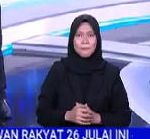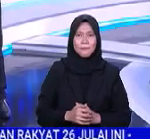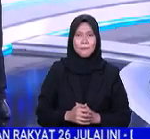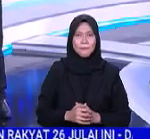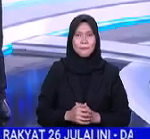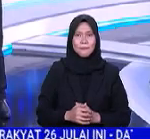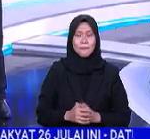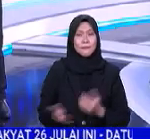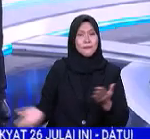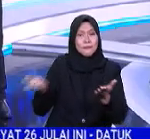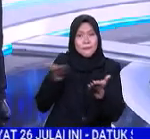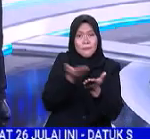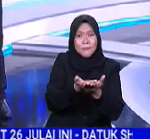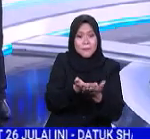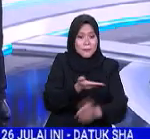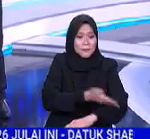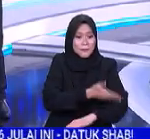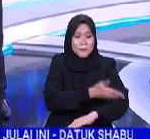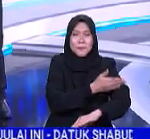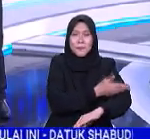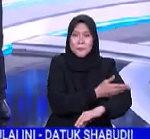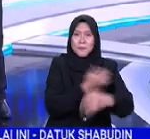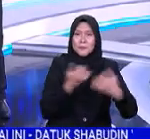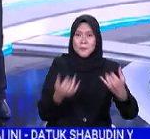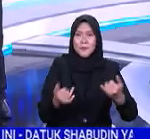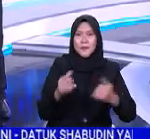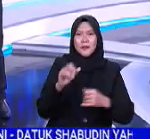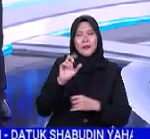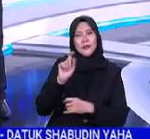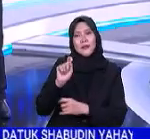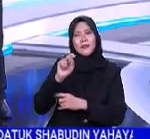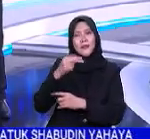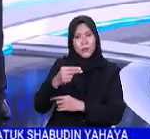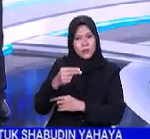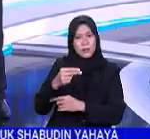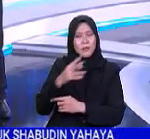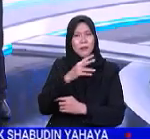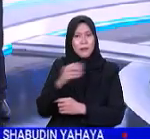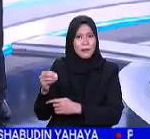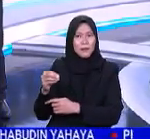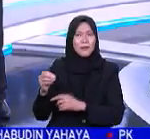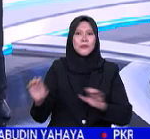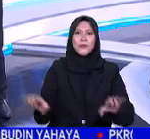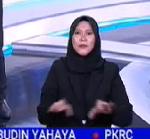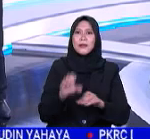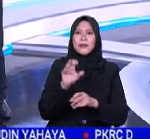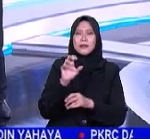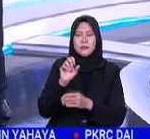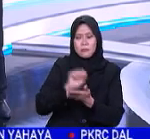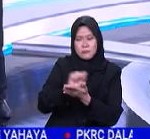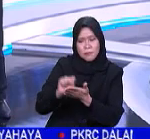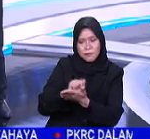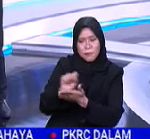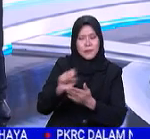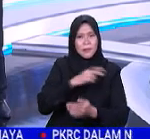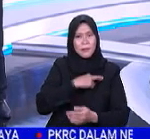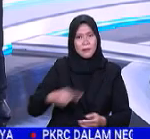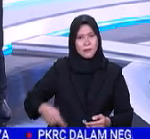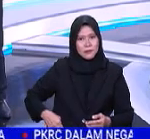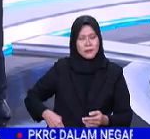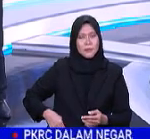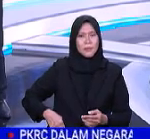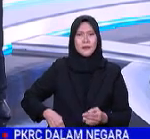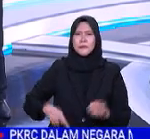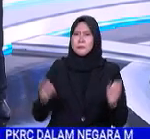Cadangan penambahbaikan pengurusan dan operasi lembaga tabung haji TH serta pelaksanaan suruhan jaya siasatan diraja RCI